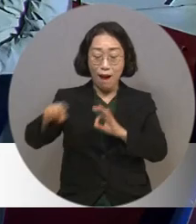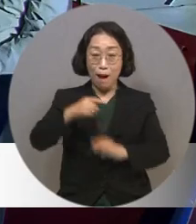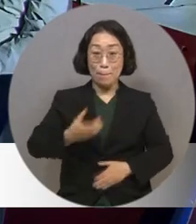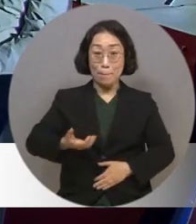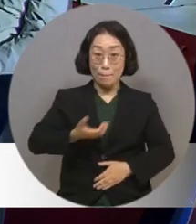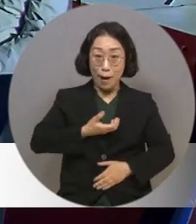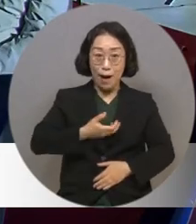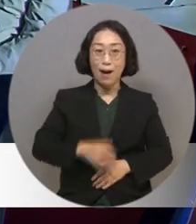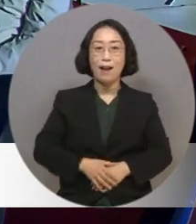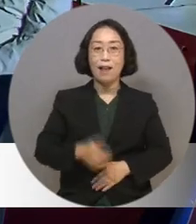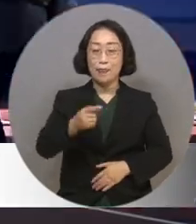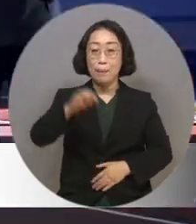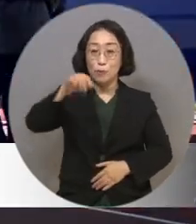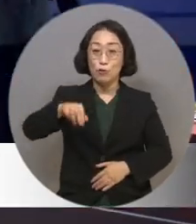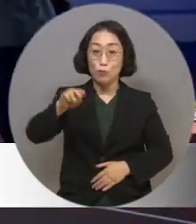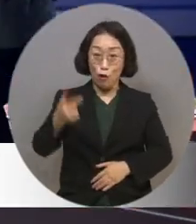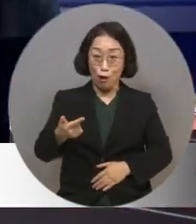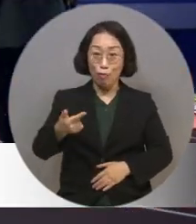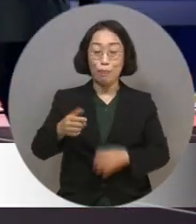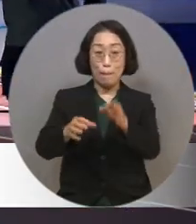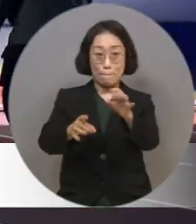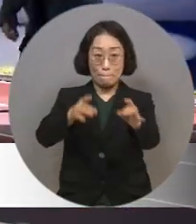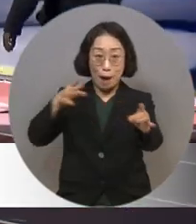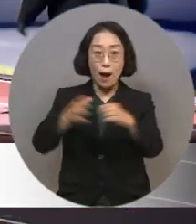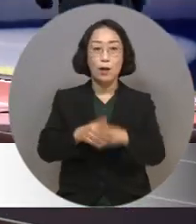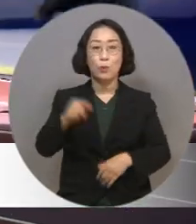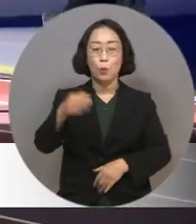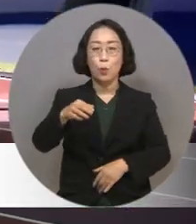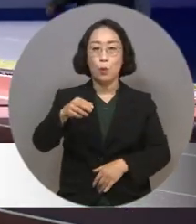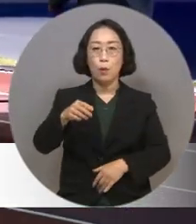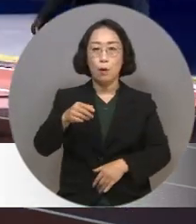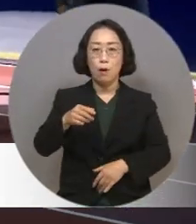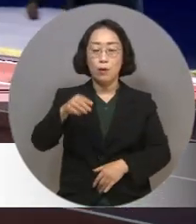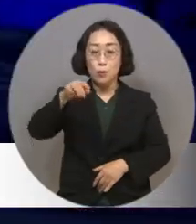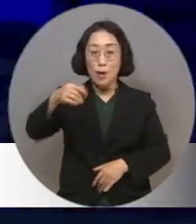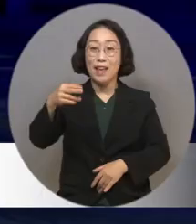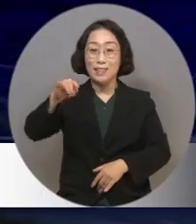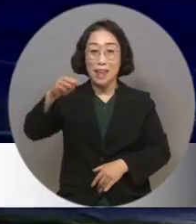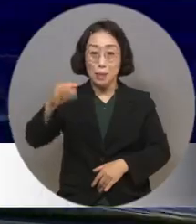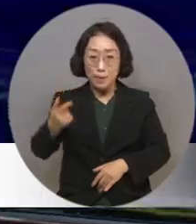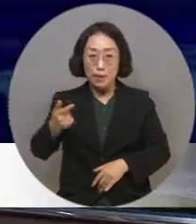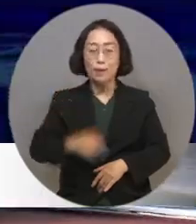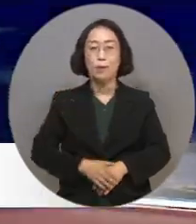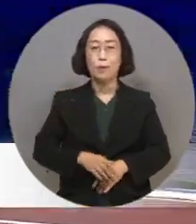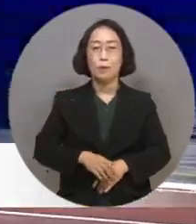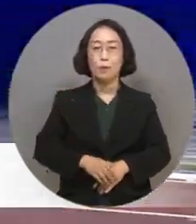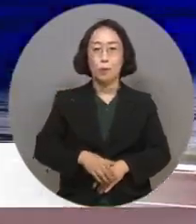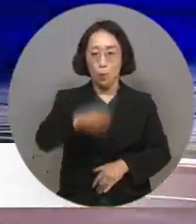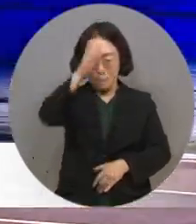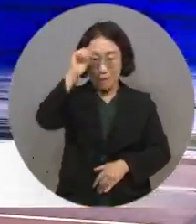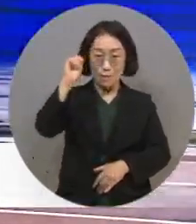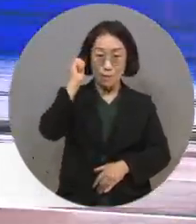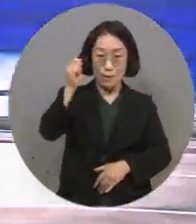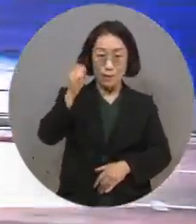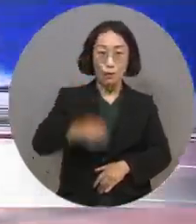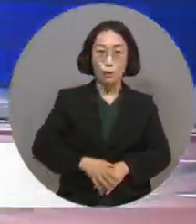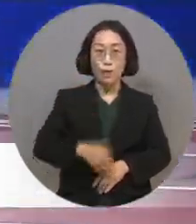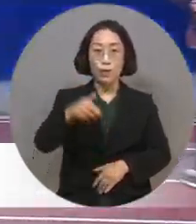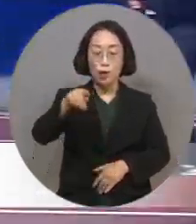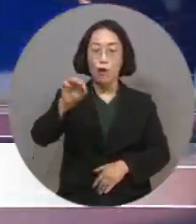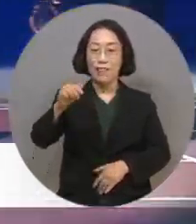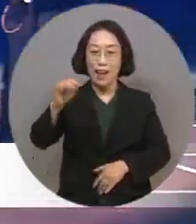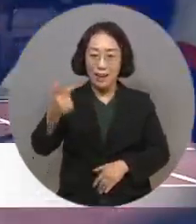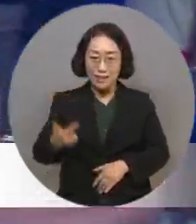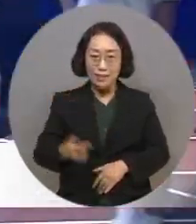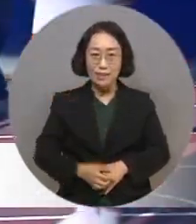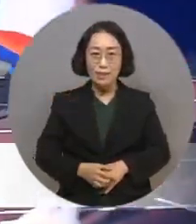소속 양국 남수연, 전남도청 소속 펜싱 최세빈, 화순군청 소속 배드민턴 정나웅과